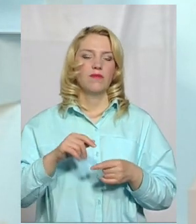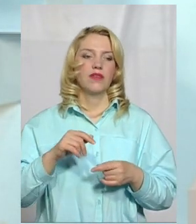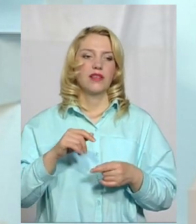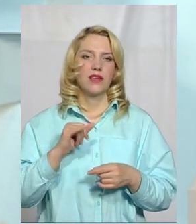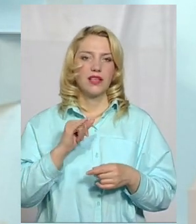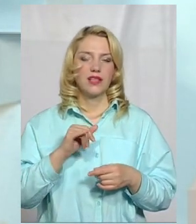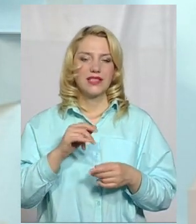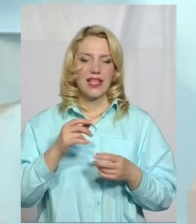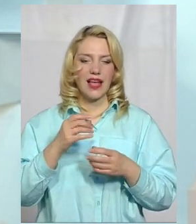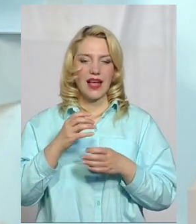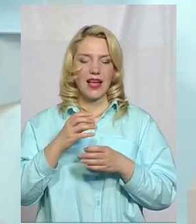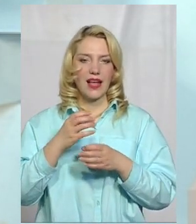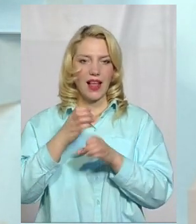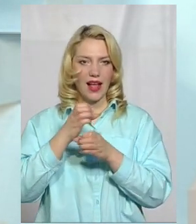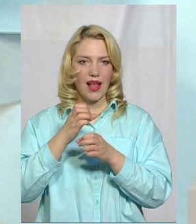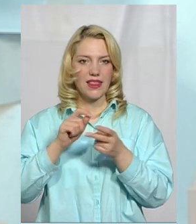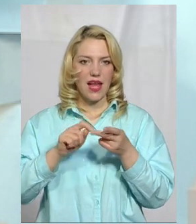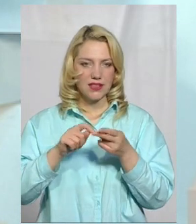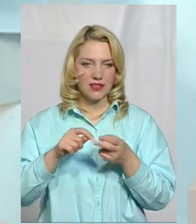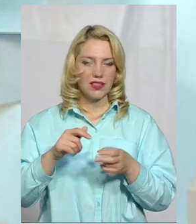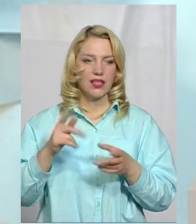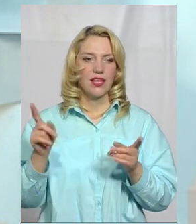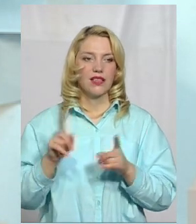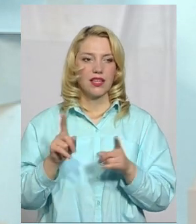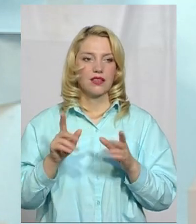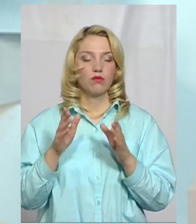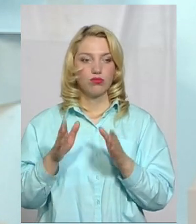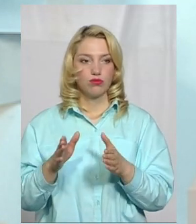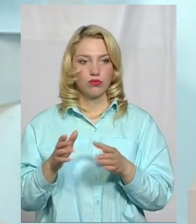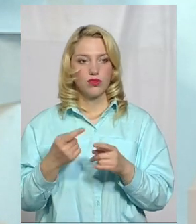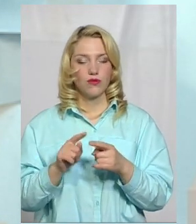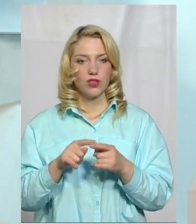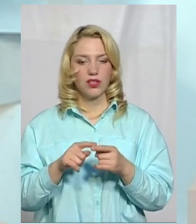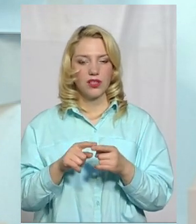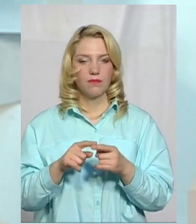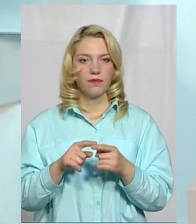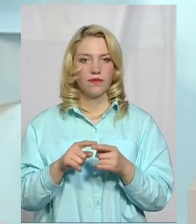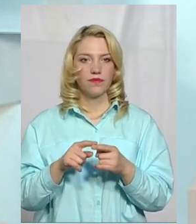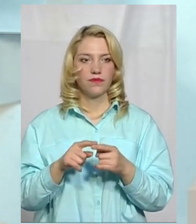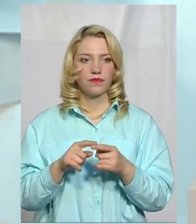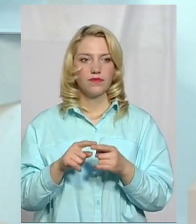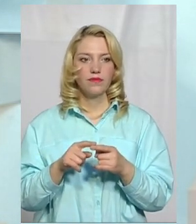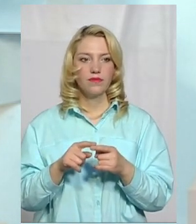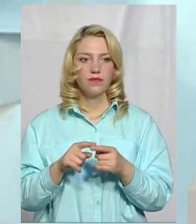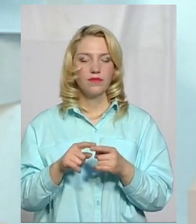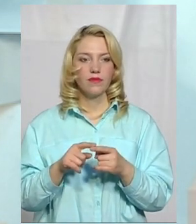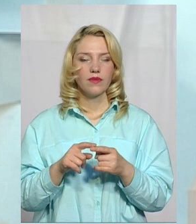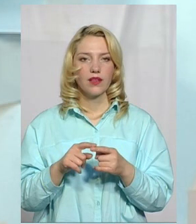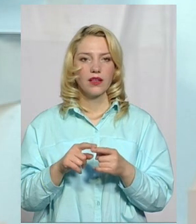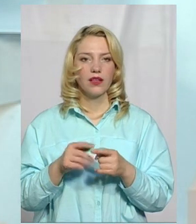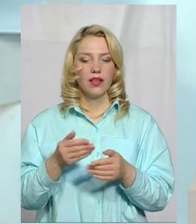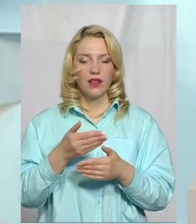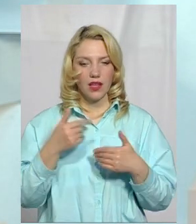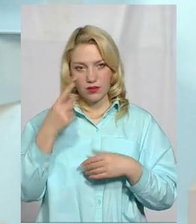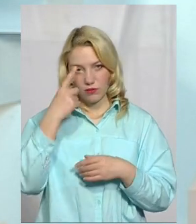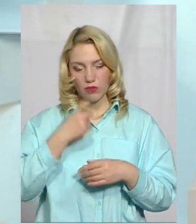аналізи, які будуть, вони застерігають нас щодо того, щоб